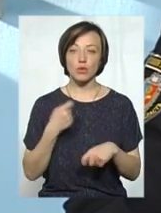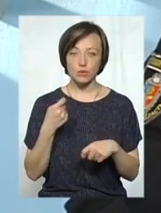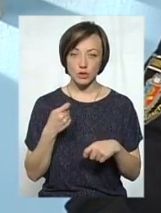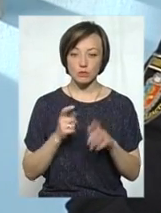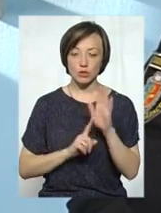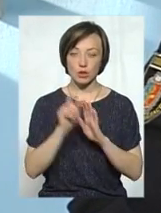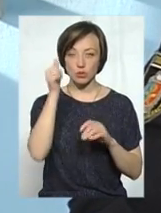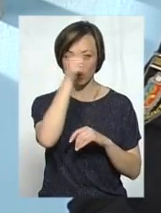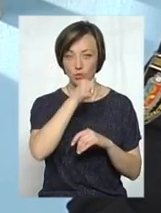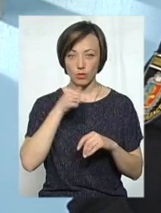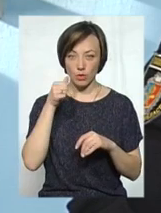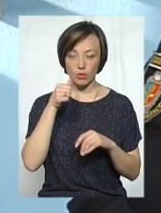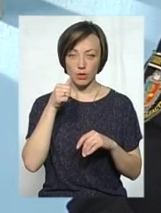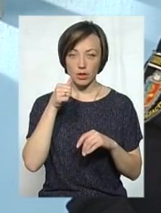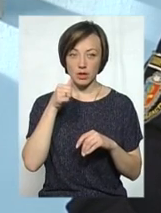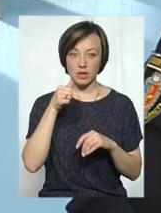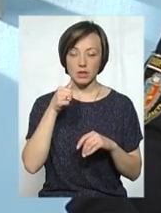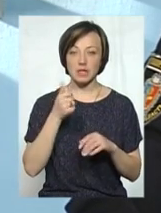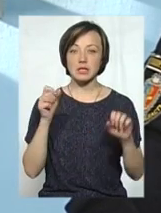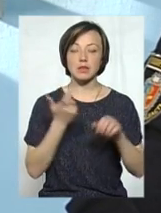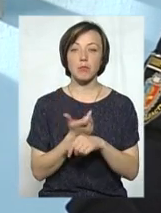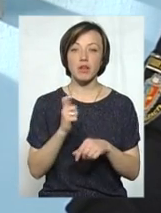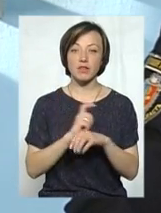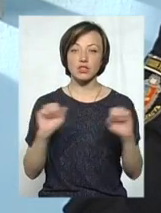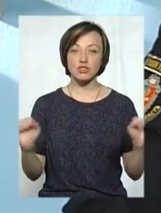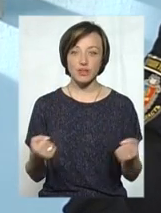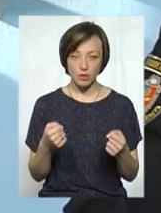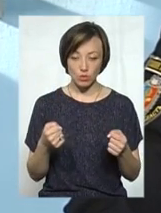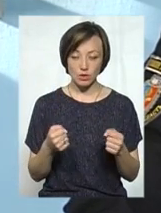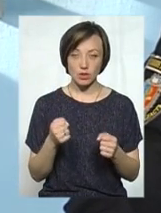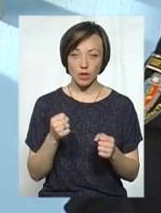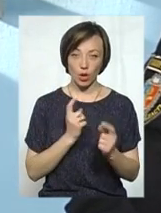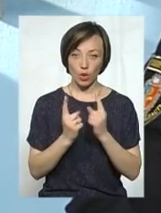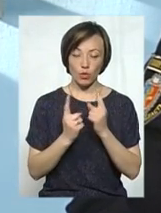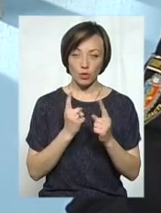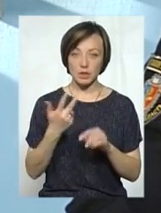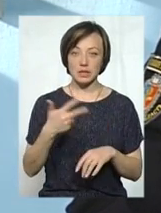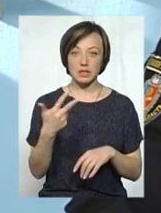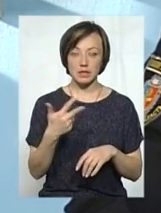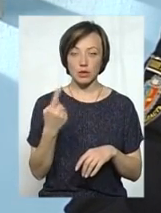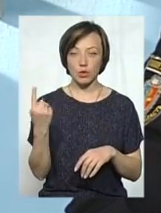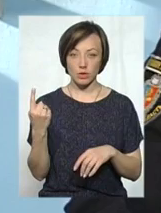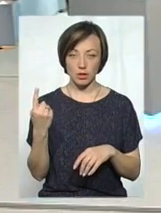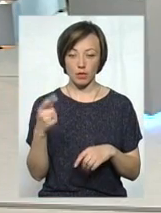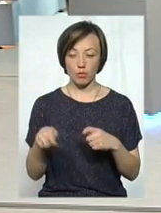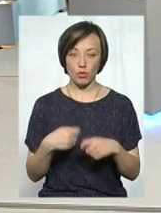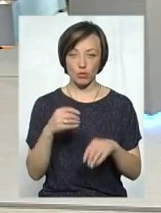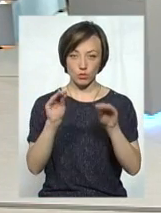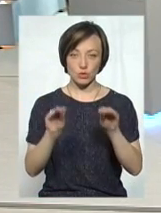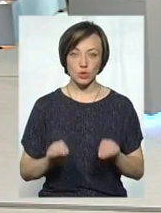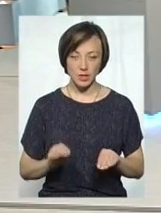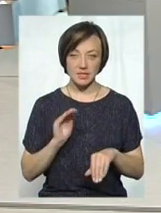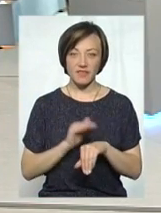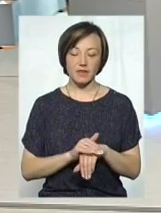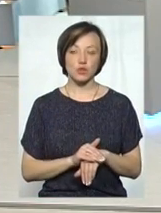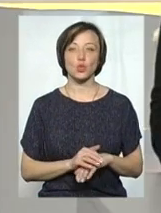року. Це з початку року. За перевищення швидкості, безпечної швидкості, 31 порушення таких